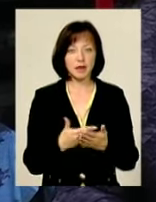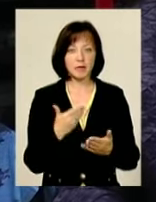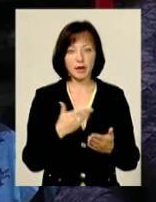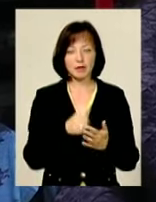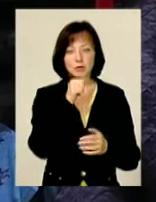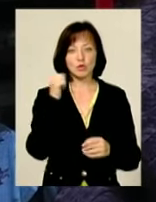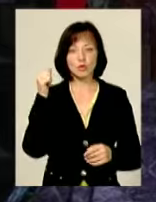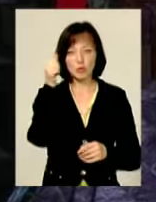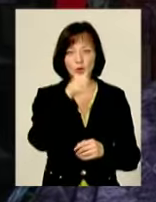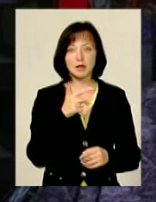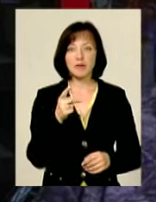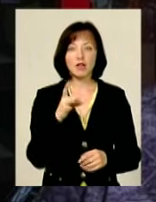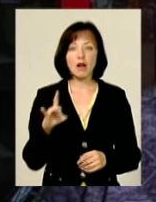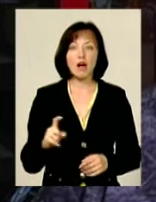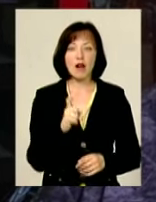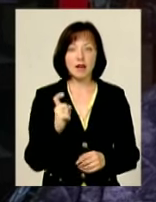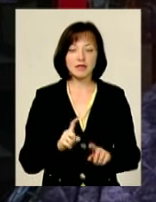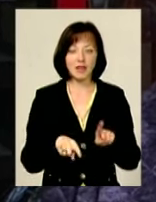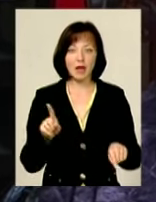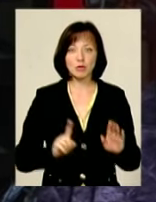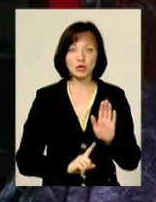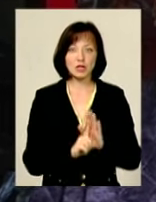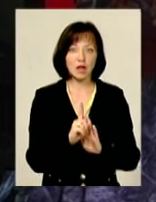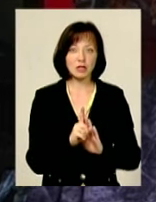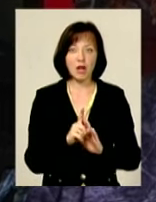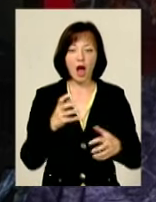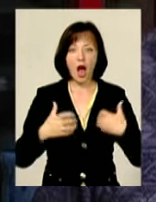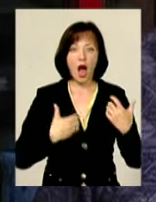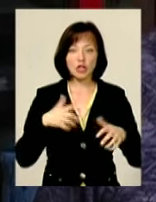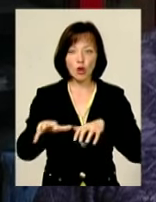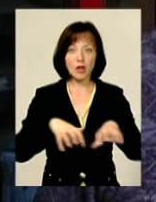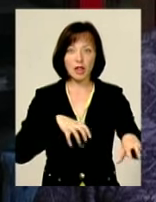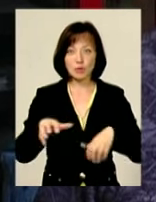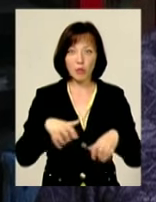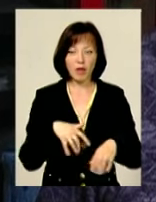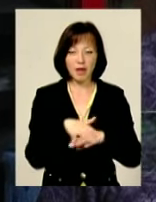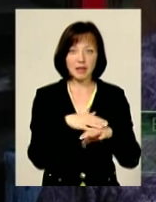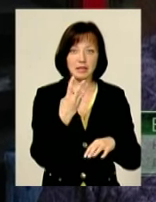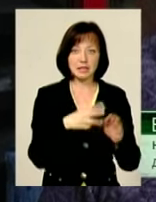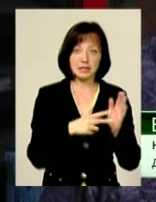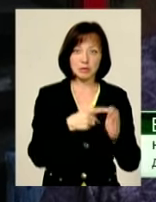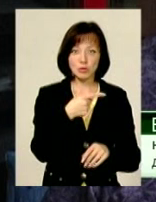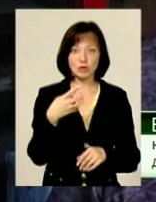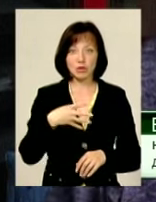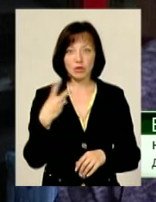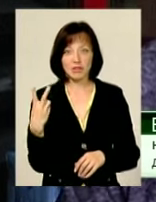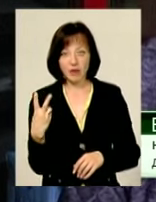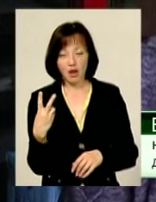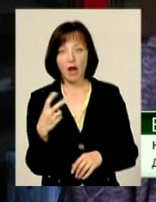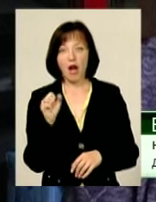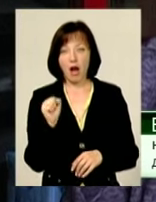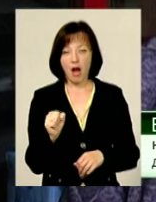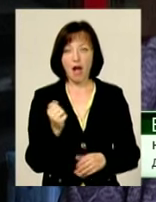минулого року, це в півтора разу Тут навіть вже деякі починаються в мірі оживотаченої попити На ринку це 37, 42 гривні